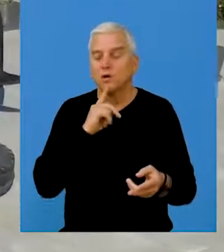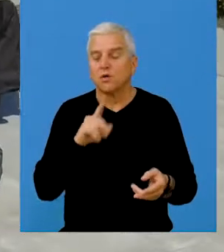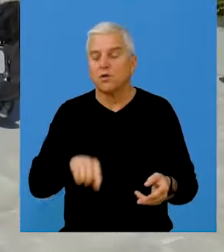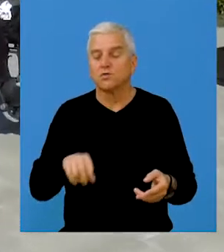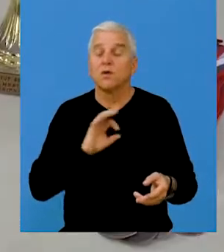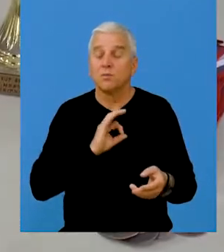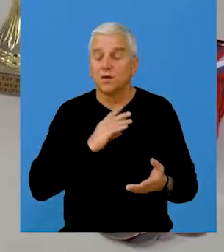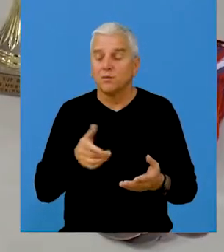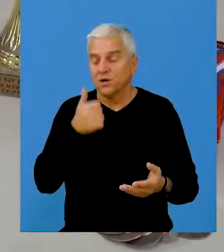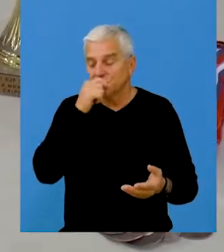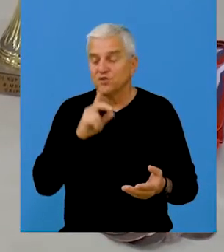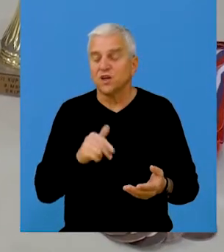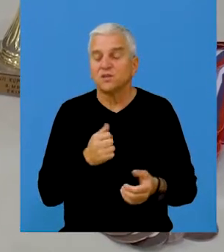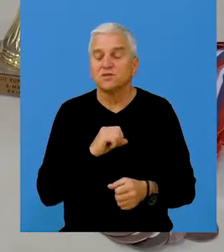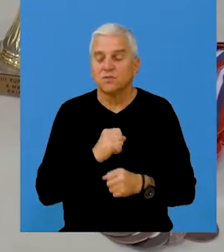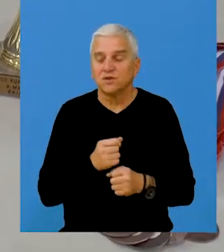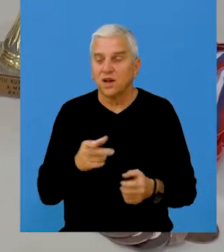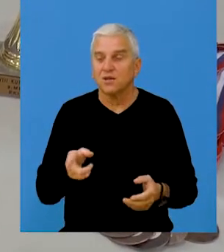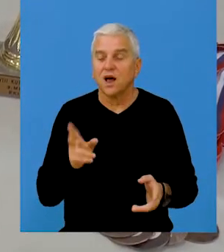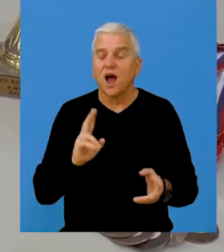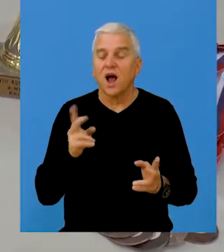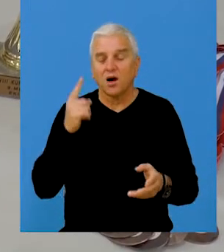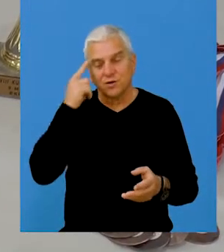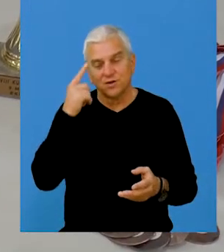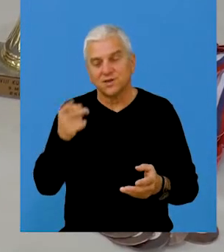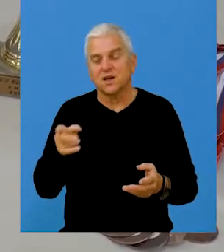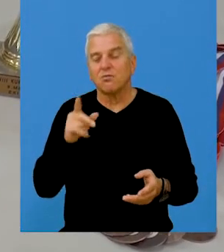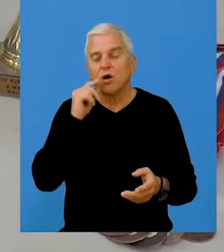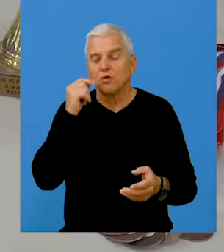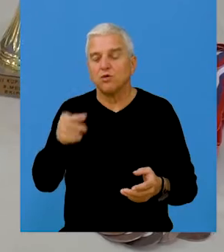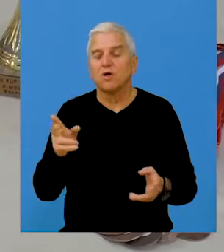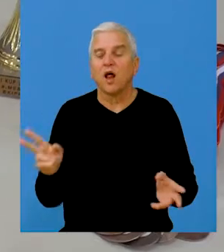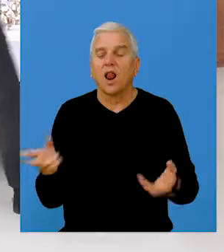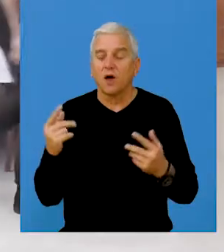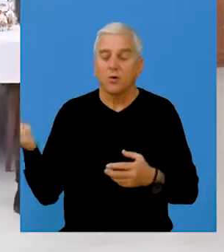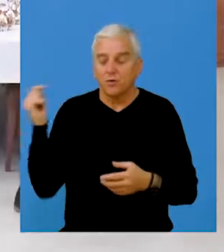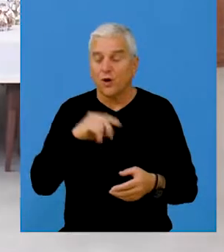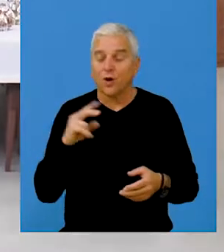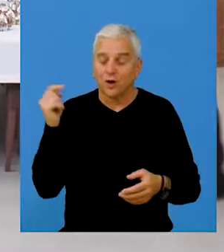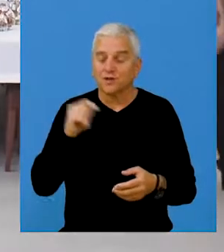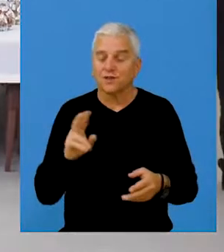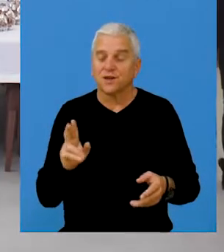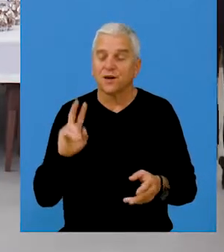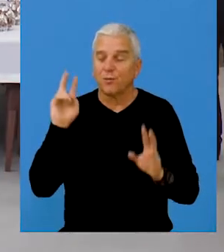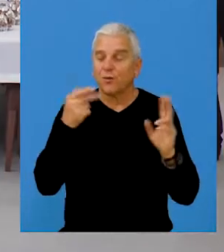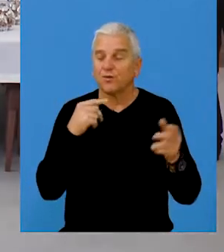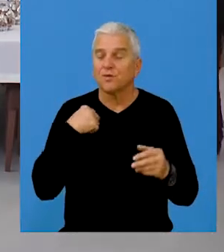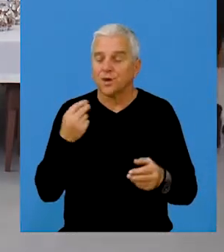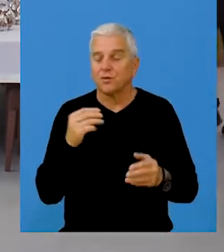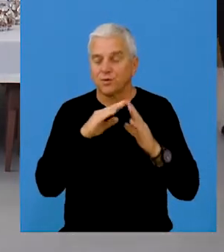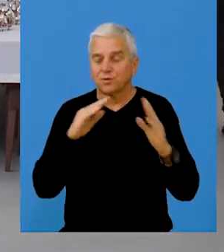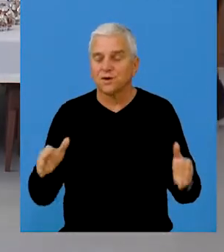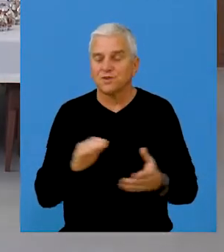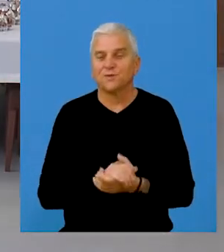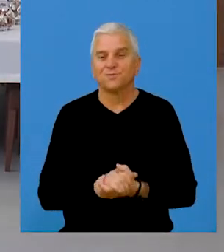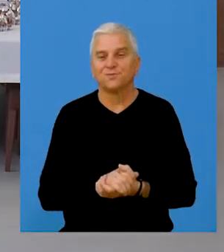gostoprivstvo koje smo mi izbečeo, šta smo, a obzirom da se ljudi vrlo rado odazivaju, znači